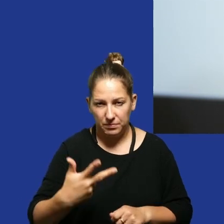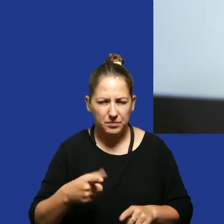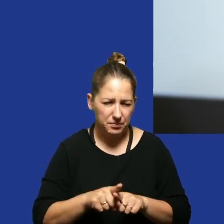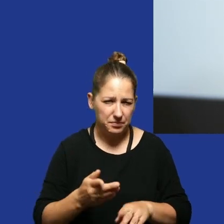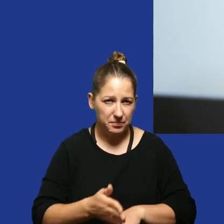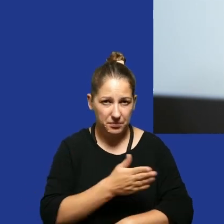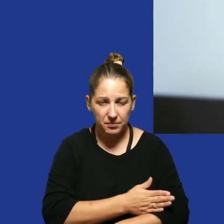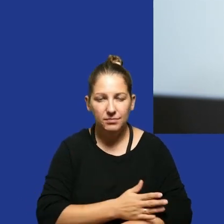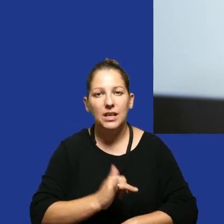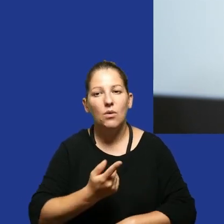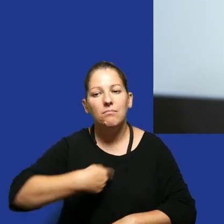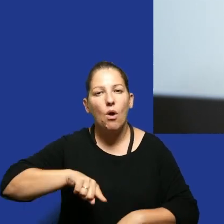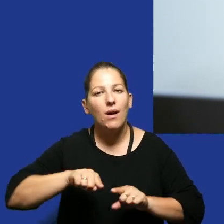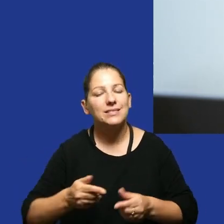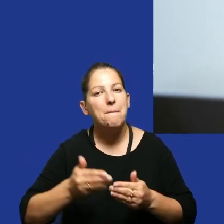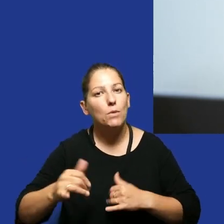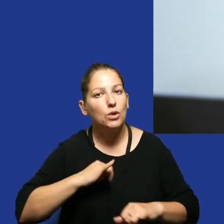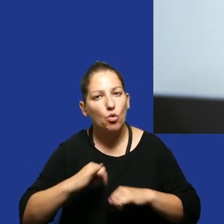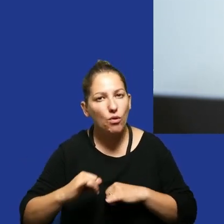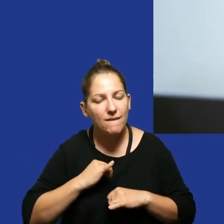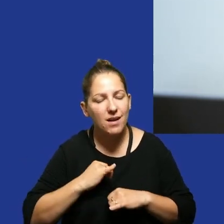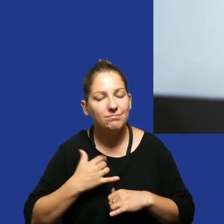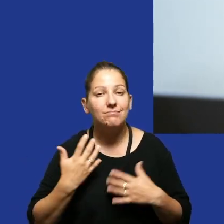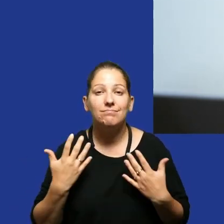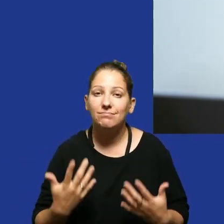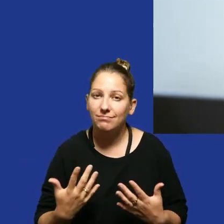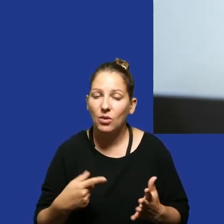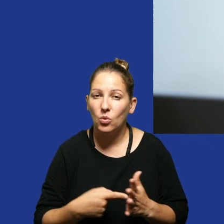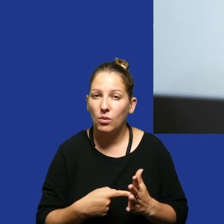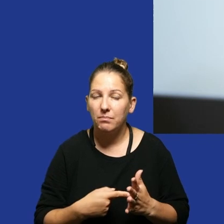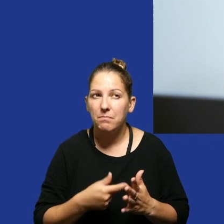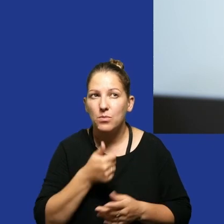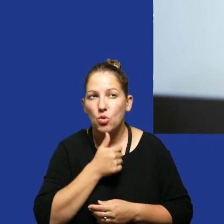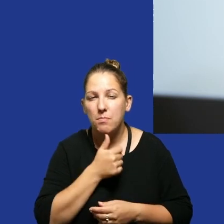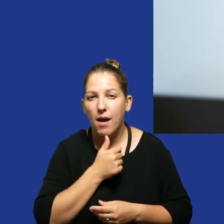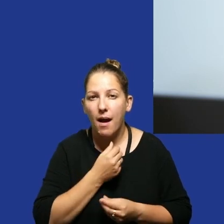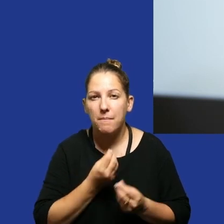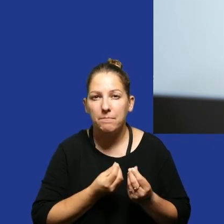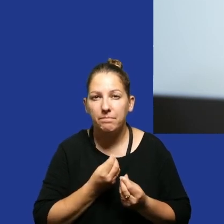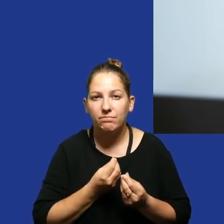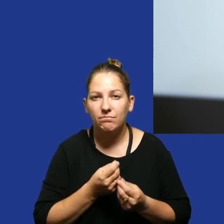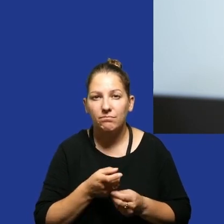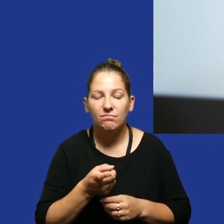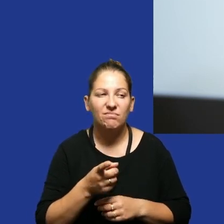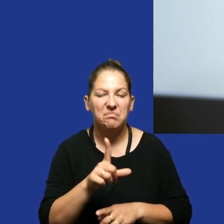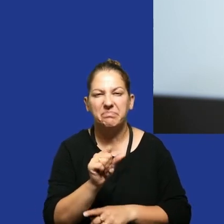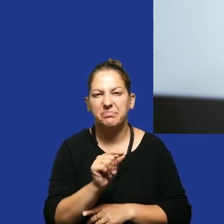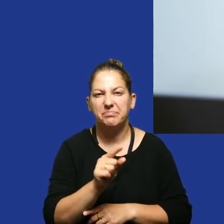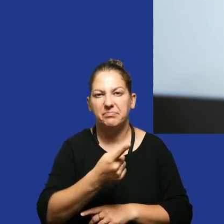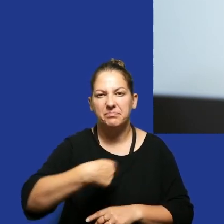wcześniej, jako organizacja pozarządowa, to jest próba ignorowania nas,